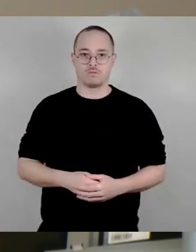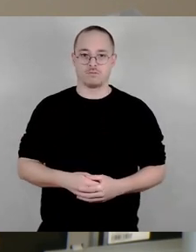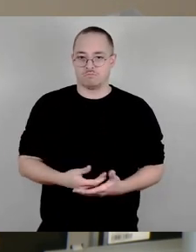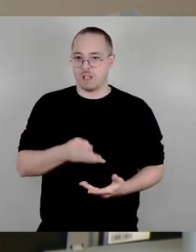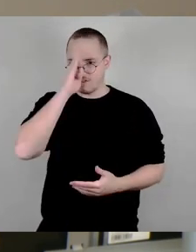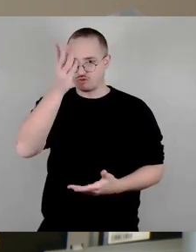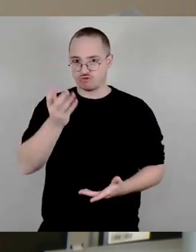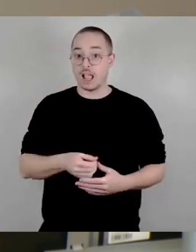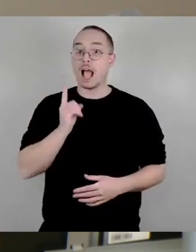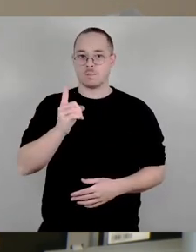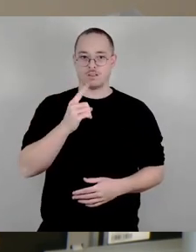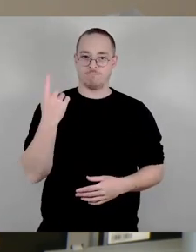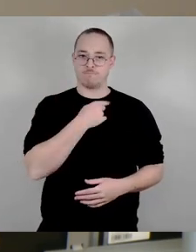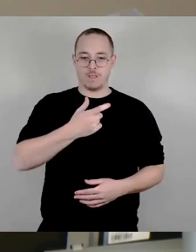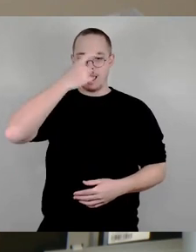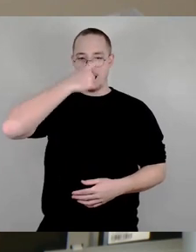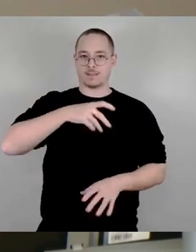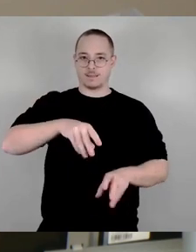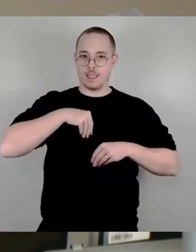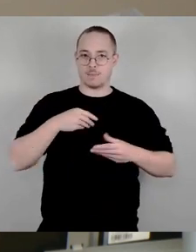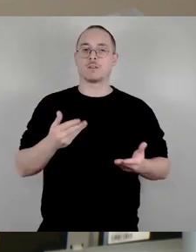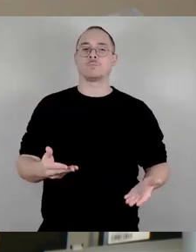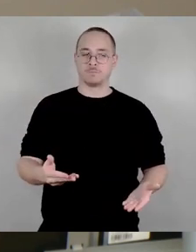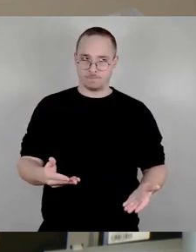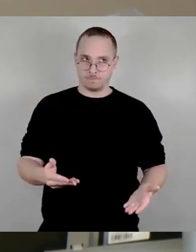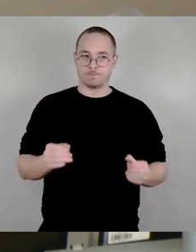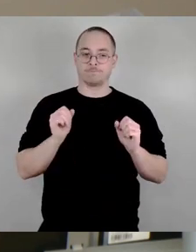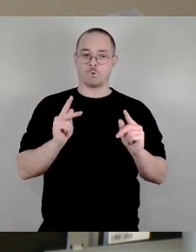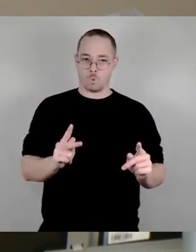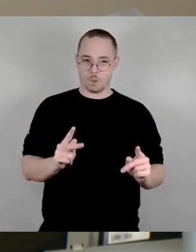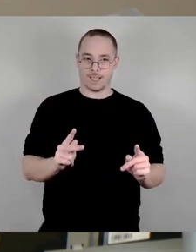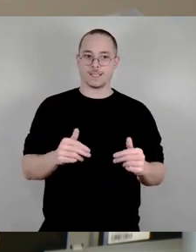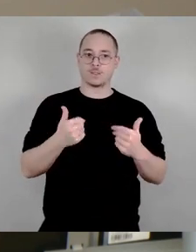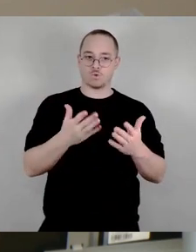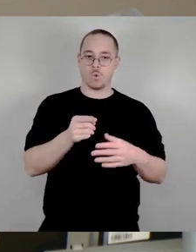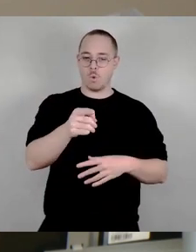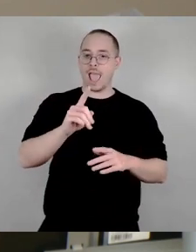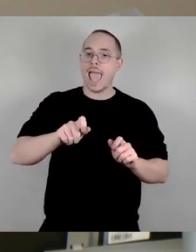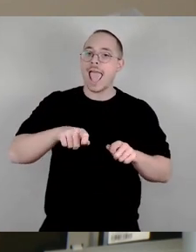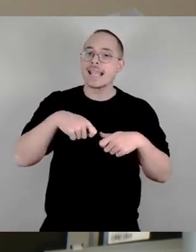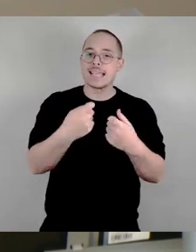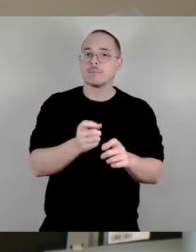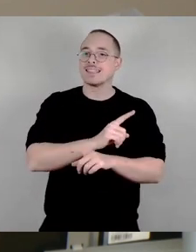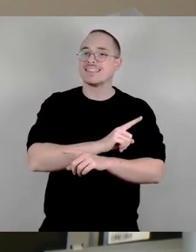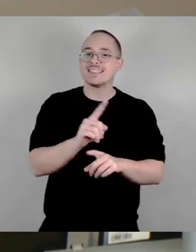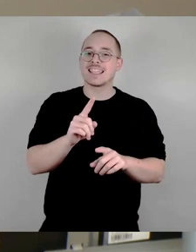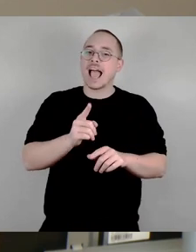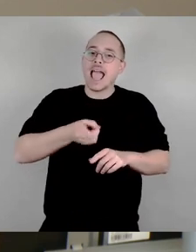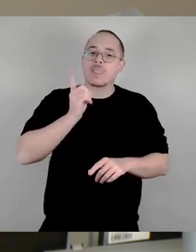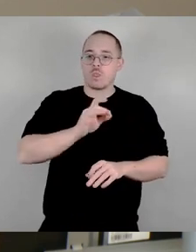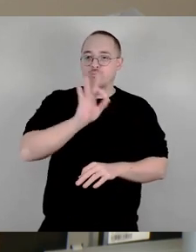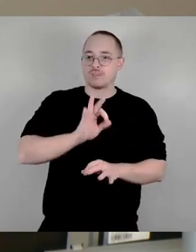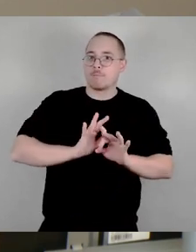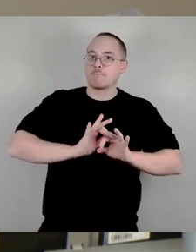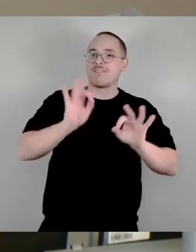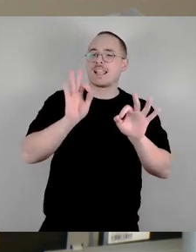nehmen, wenn wir hier als Rat ernst nehmen, dass das, was da rausgekommen ist, vielleicht nicht eins zu eins, aber doch schon mal in großen